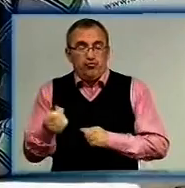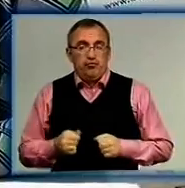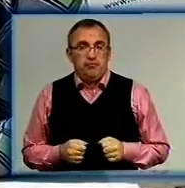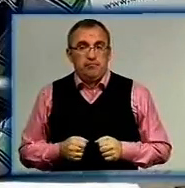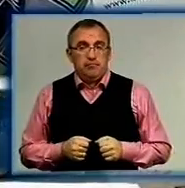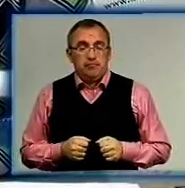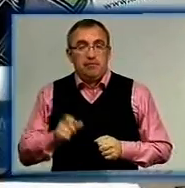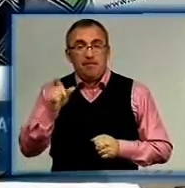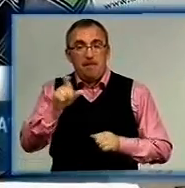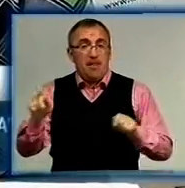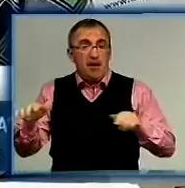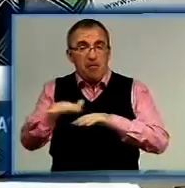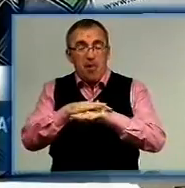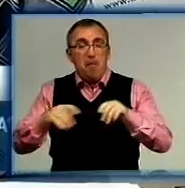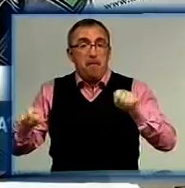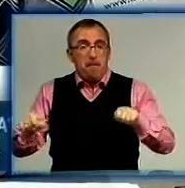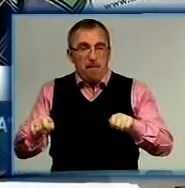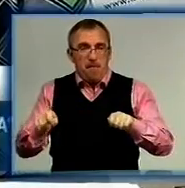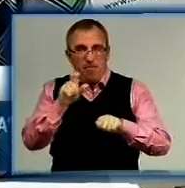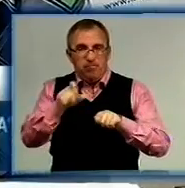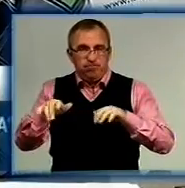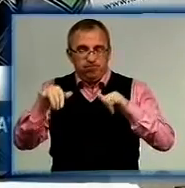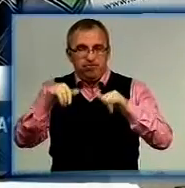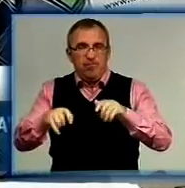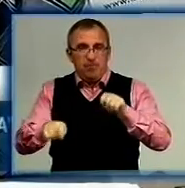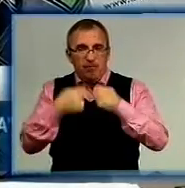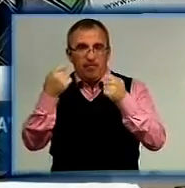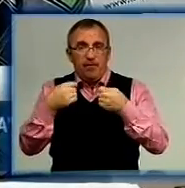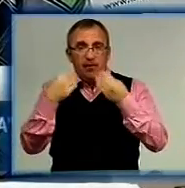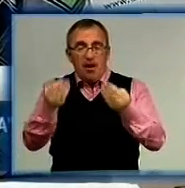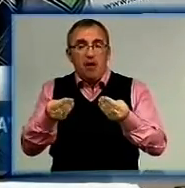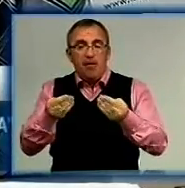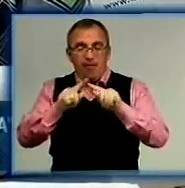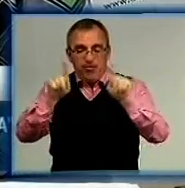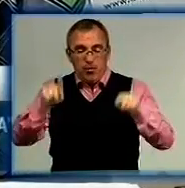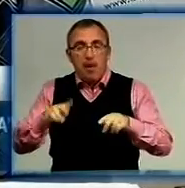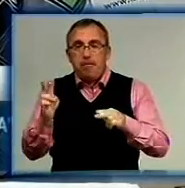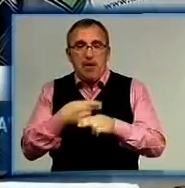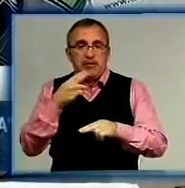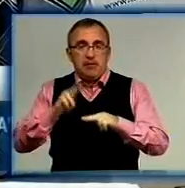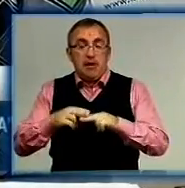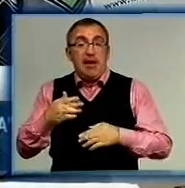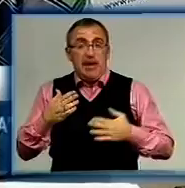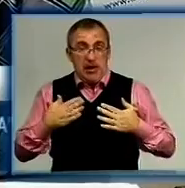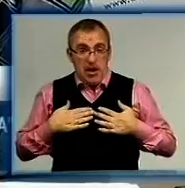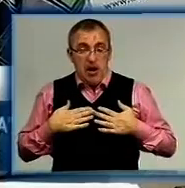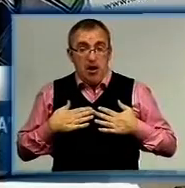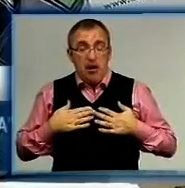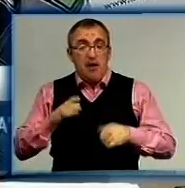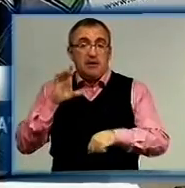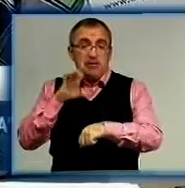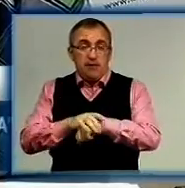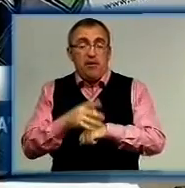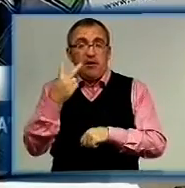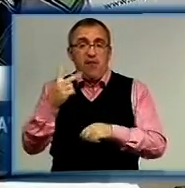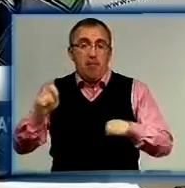Наймасовим порушенням це було видавання бюлетенів без паспорту. Безпосередньо я зафіксував два таких